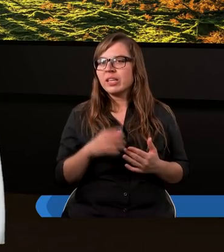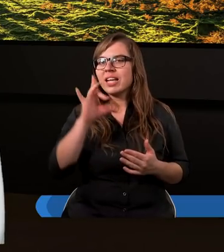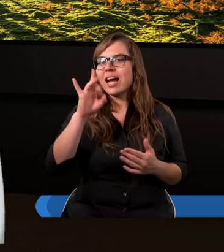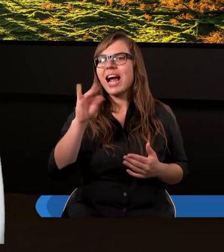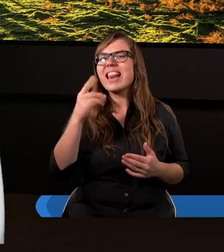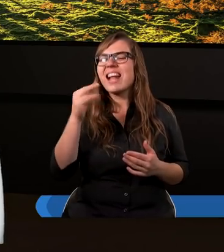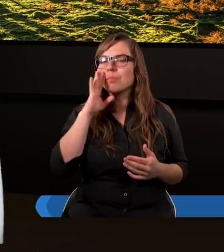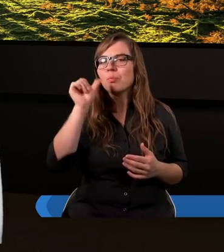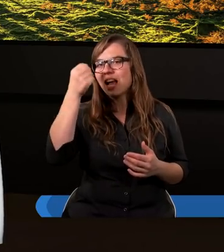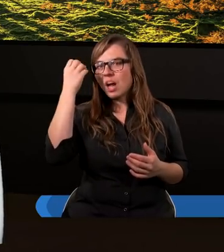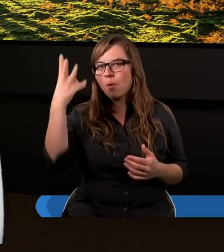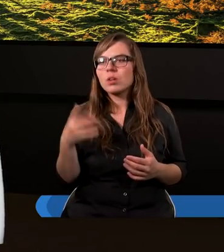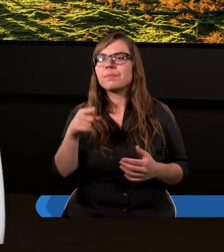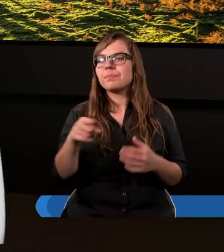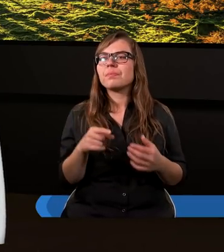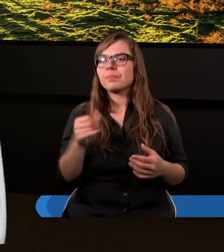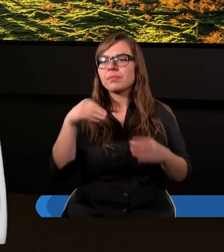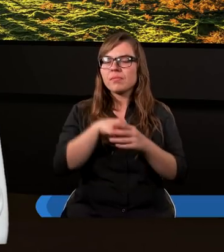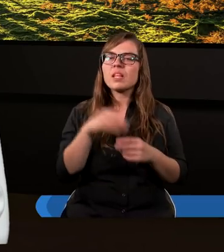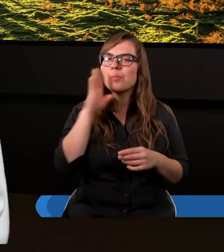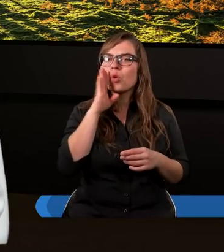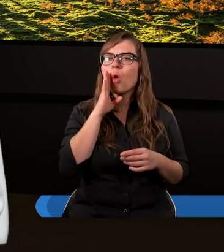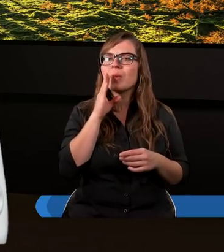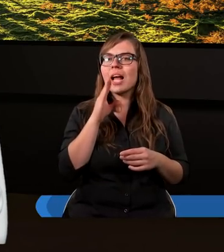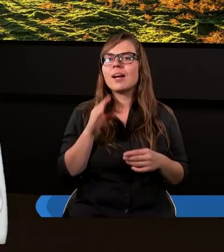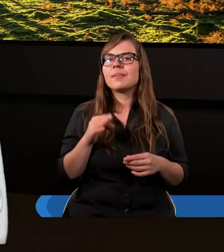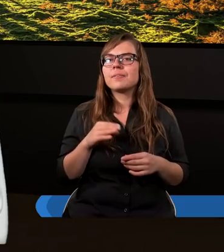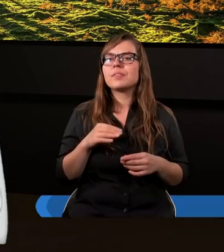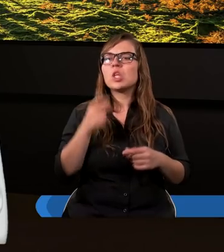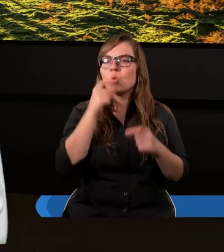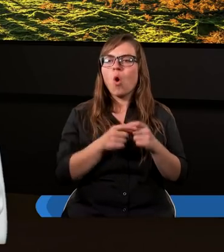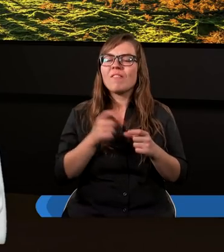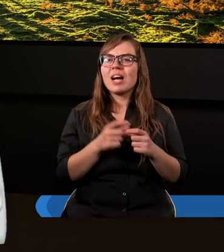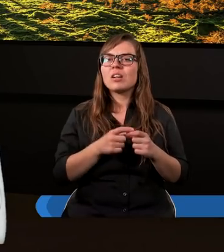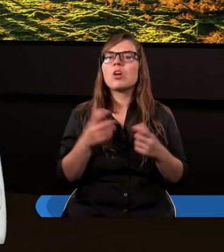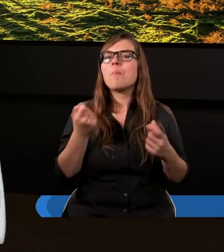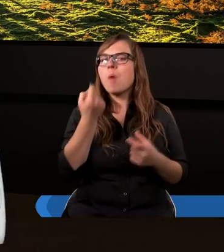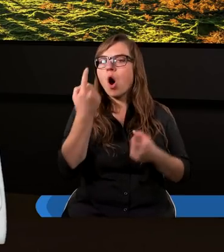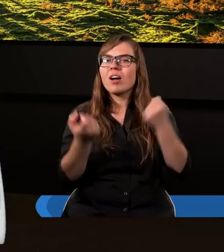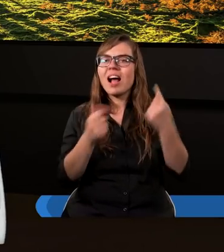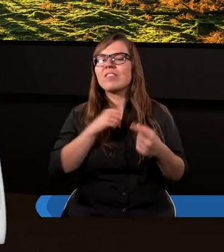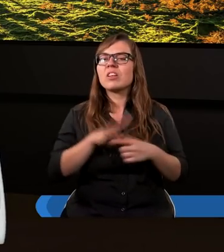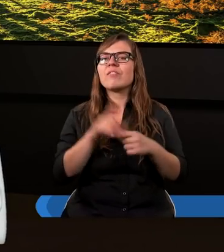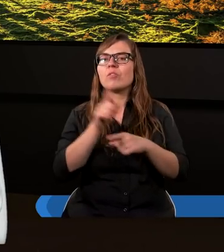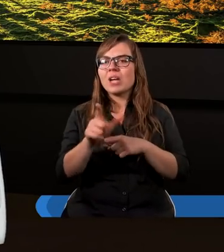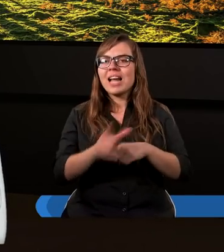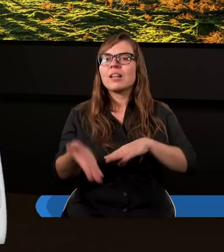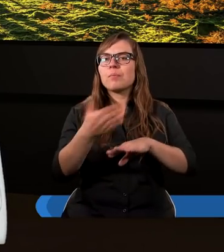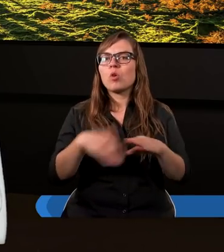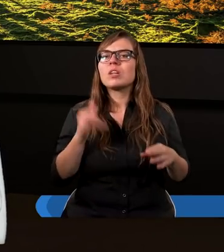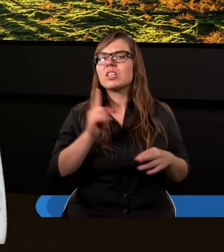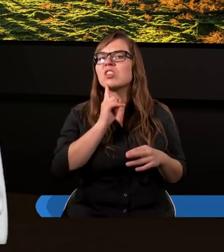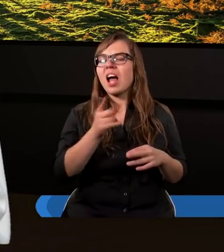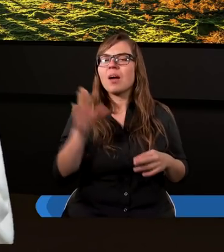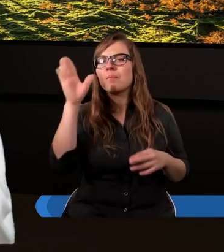że Bóg rzekł, to podobne słowa pojawiają się w dwunastym rozdziale i